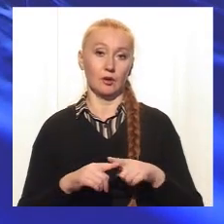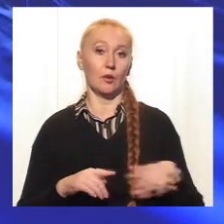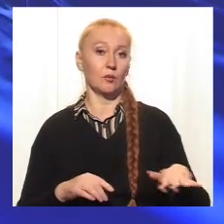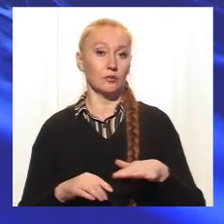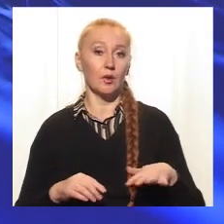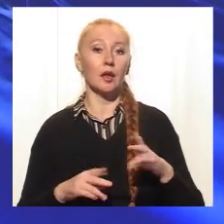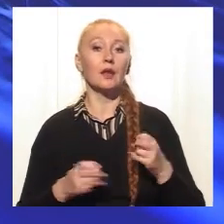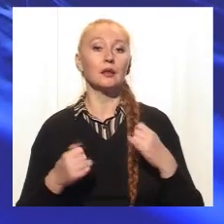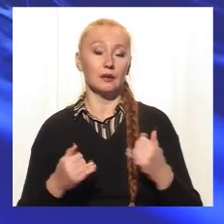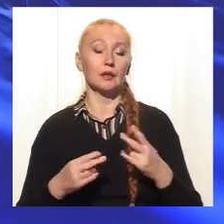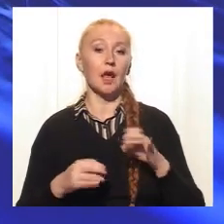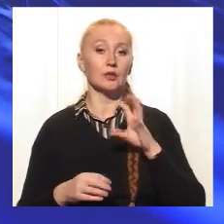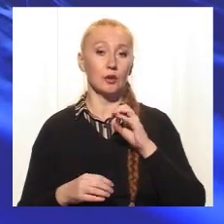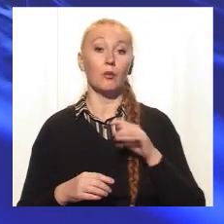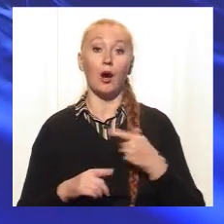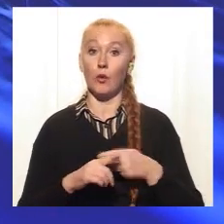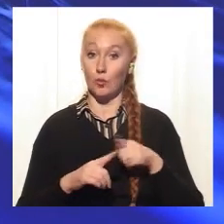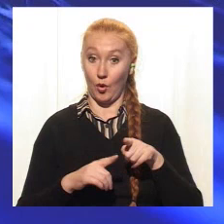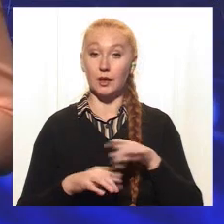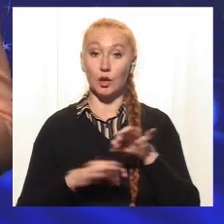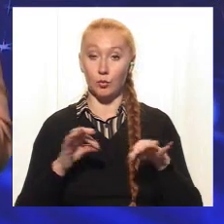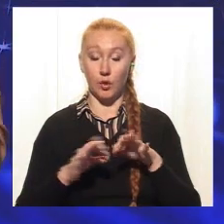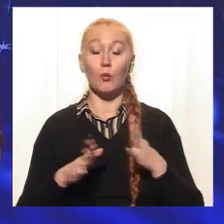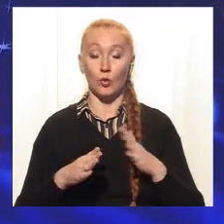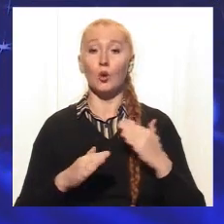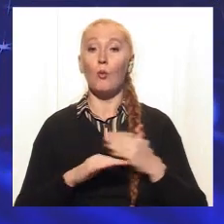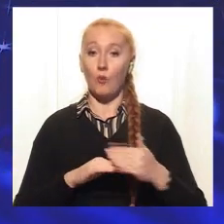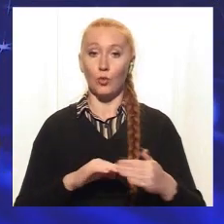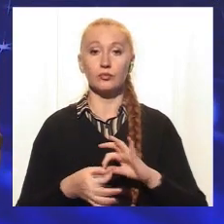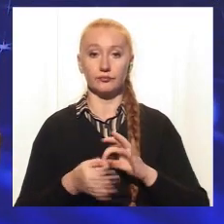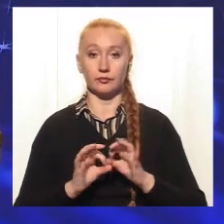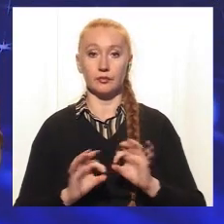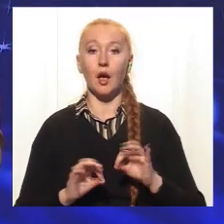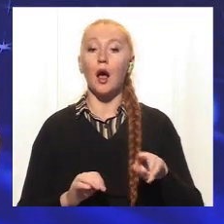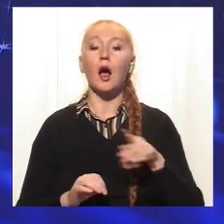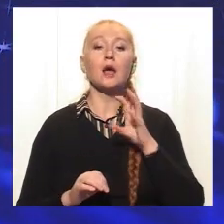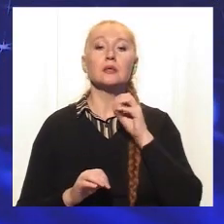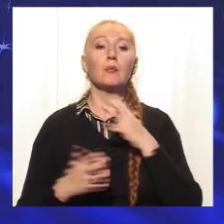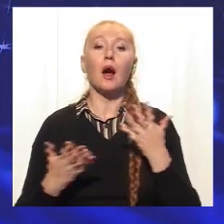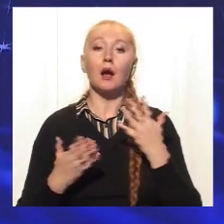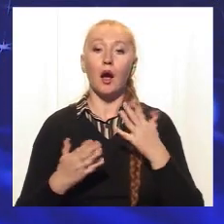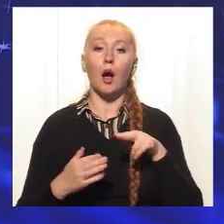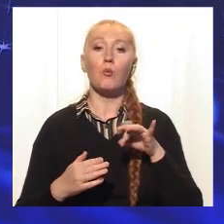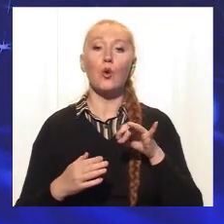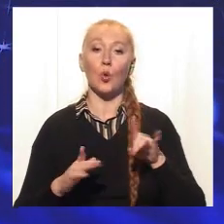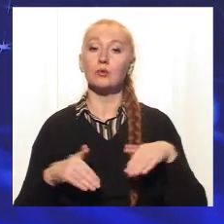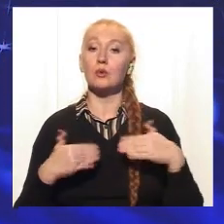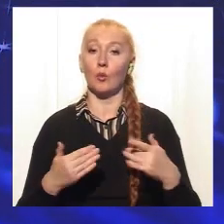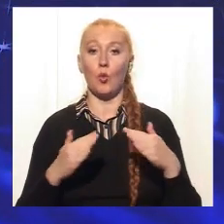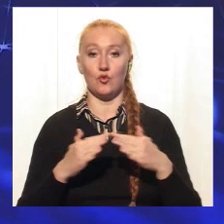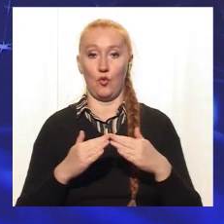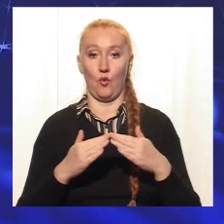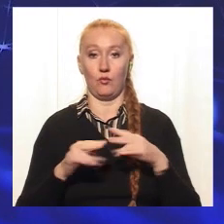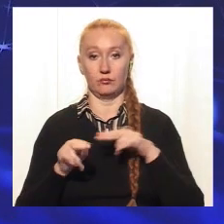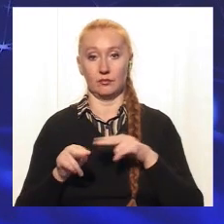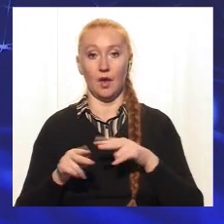майданчики для собак. Про це і ваш проєкт ми ще більш детально поговоримо. От, власне, собак, яких пород ви б рекомендували заводити вдома,